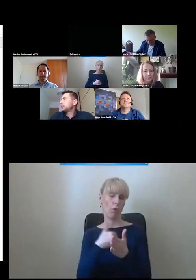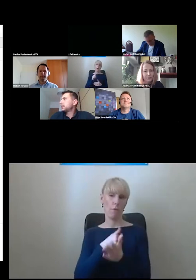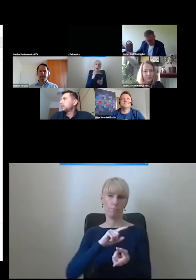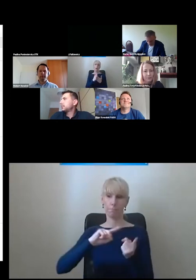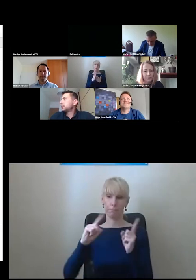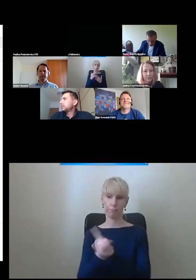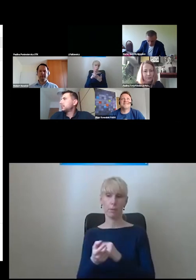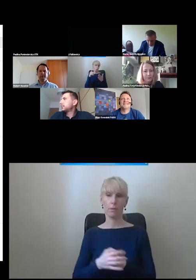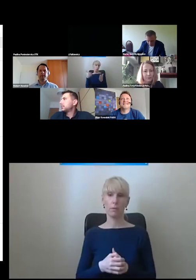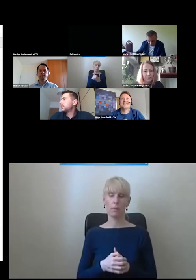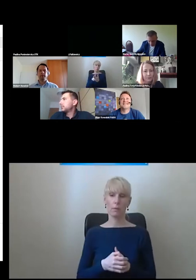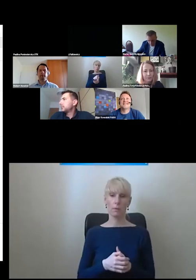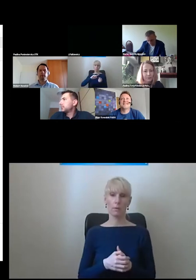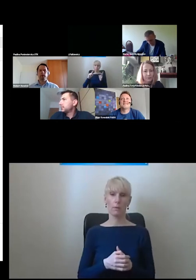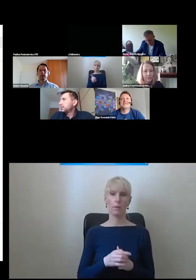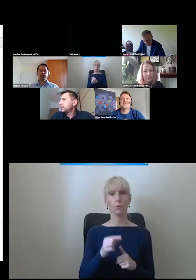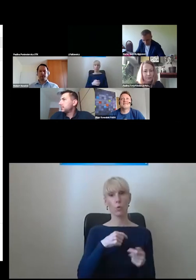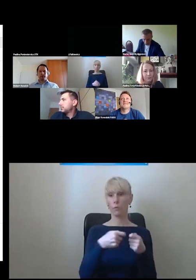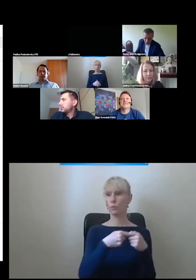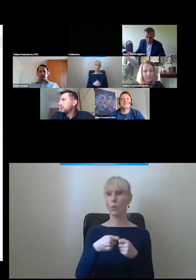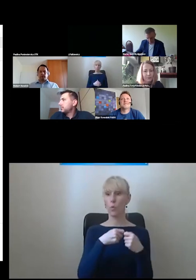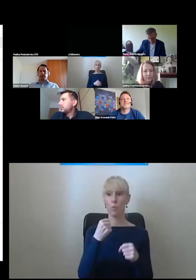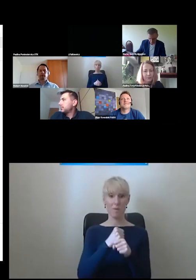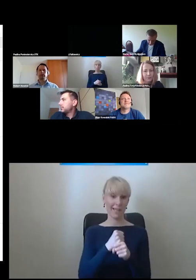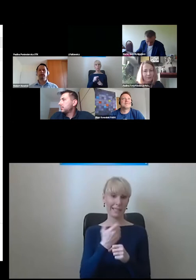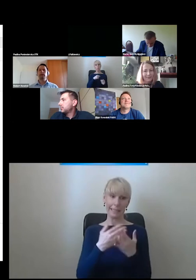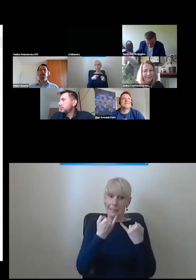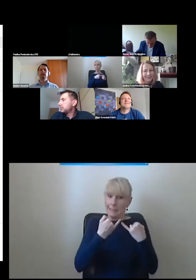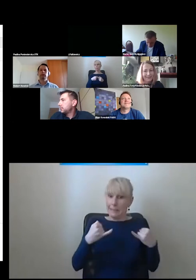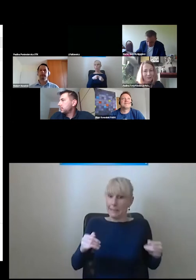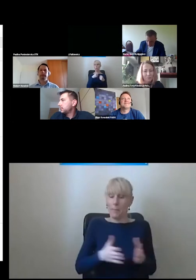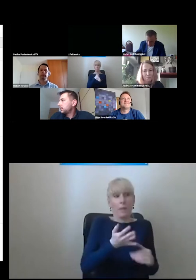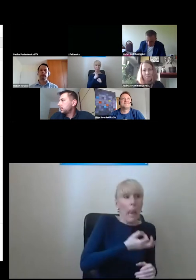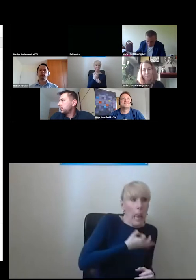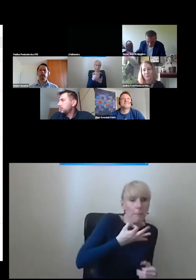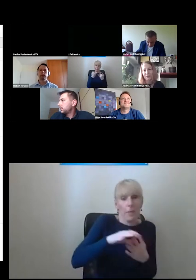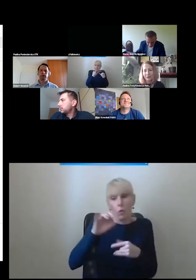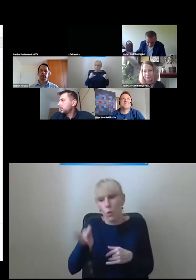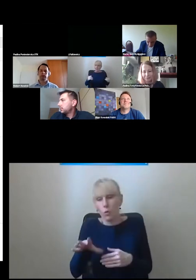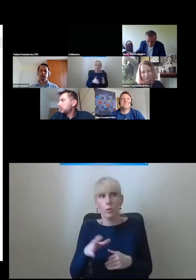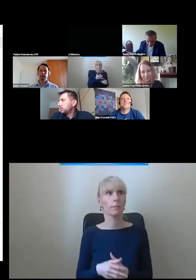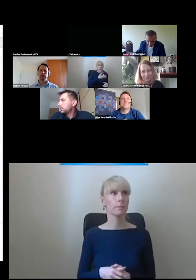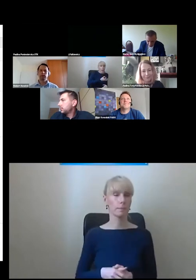współpraca z tym rzecznikiem jest, powiedzmy, różna. Czasami lepsza, czasami gorsza,